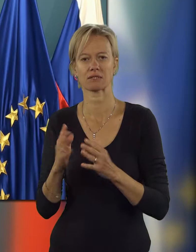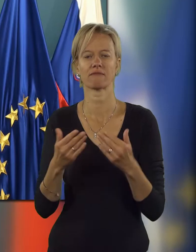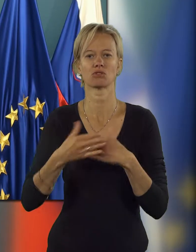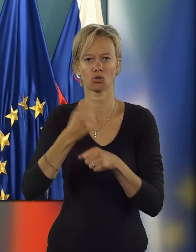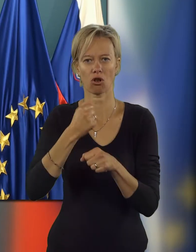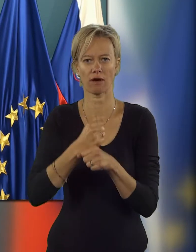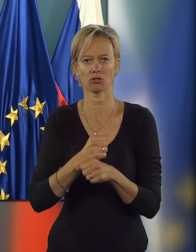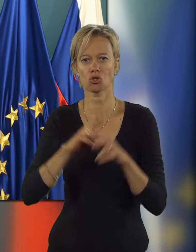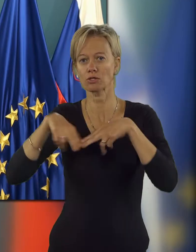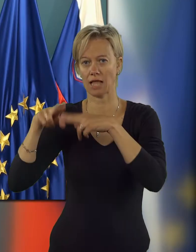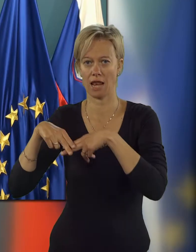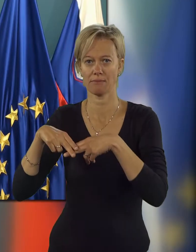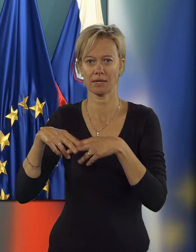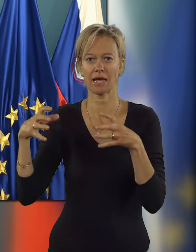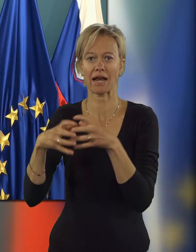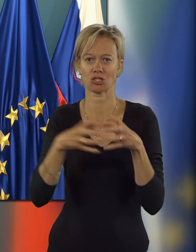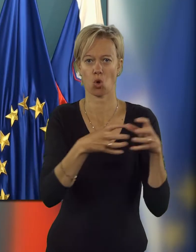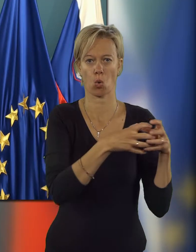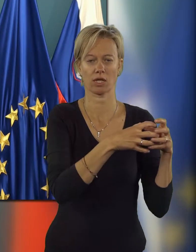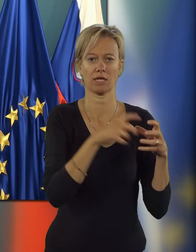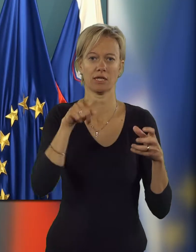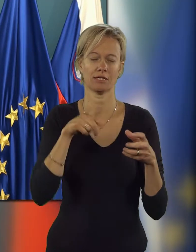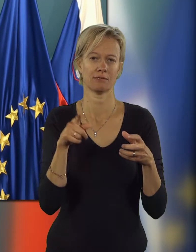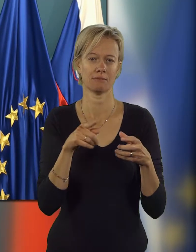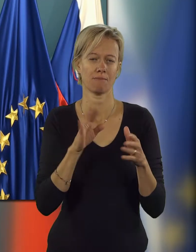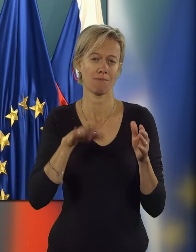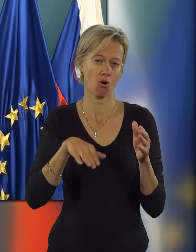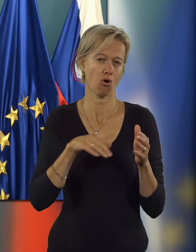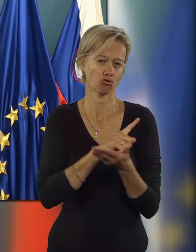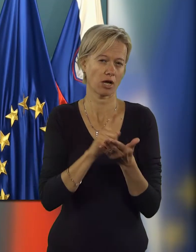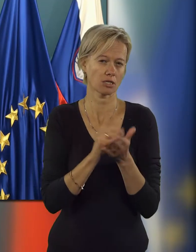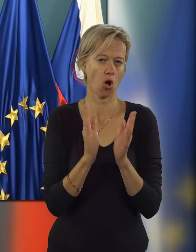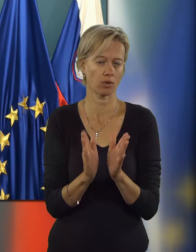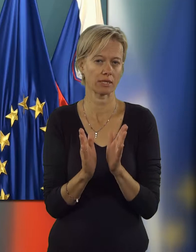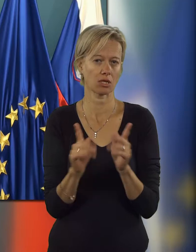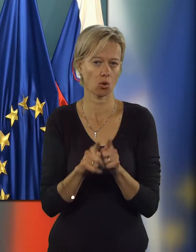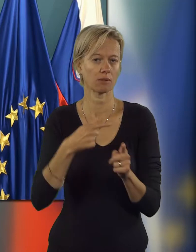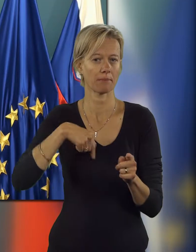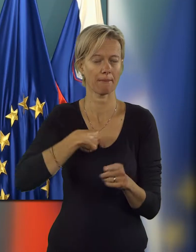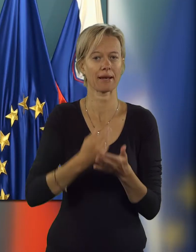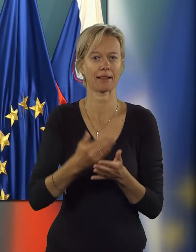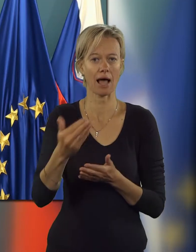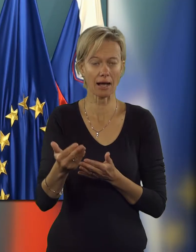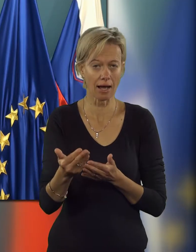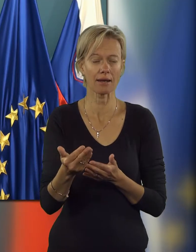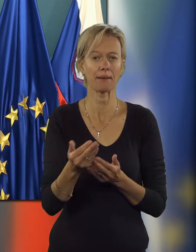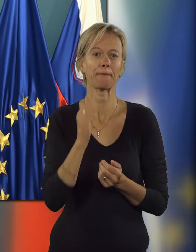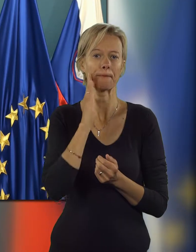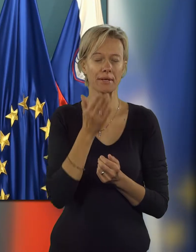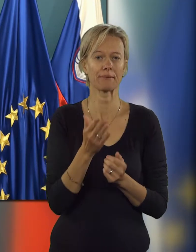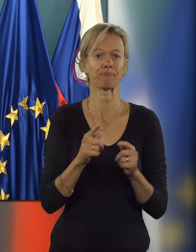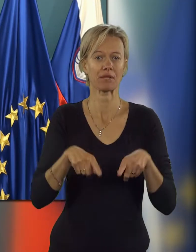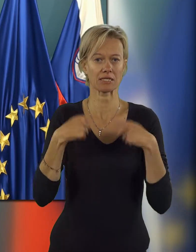z ostalimi resori in po časovnici, kot smo jo predlagali, bi